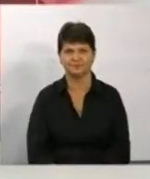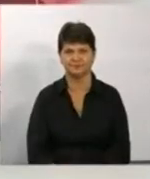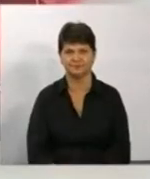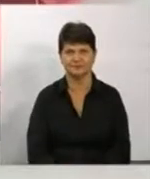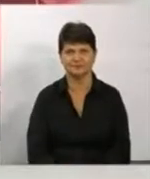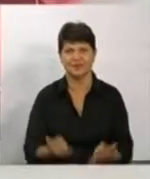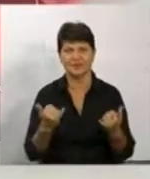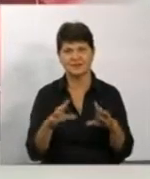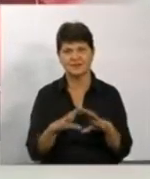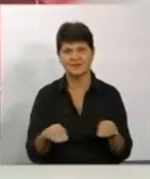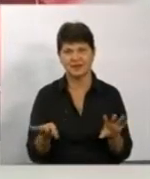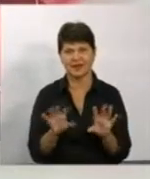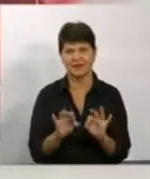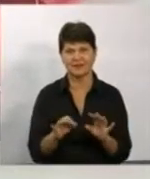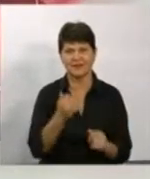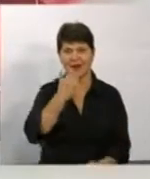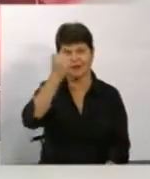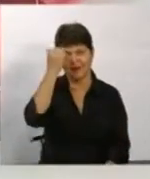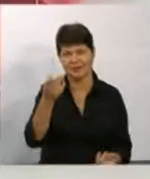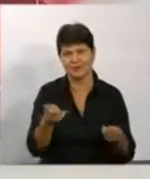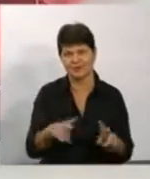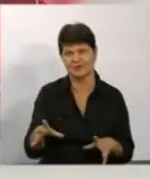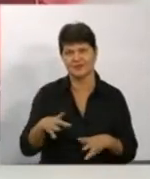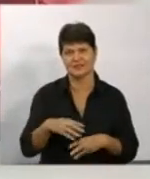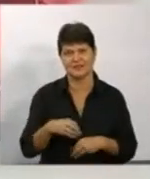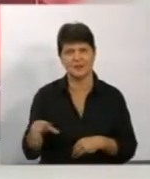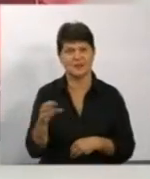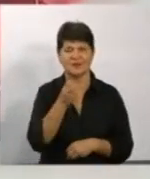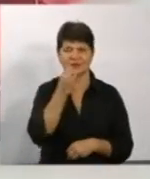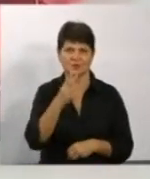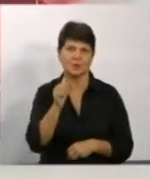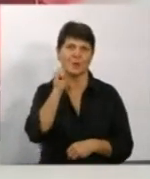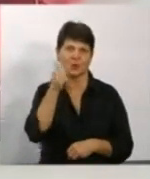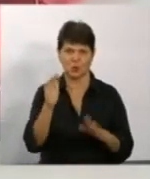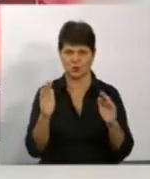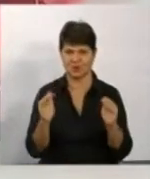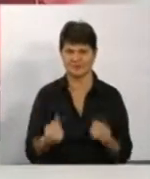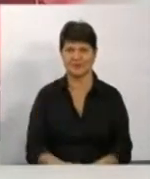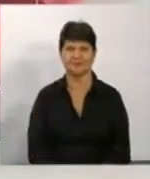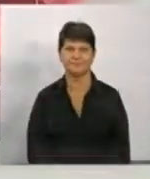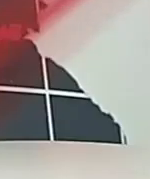Наразі це вся інформація. Дякую, що залишаєте з нами. На все добре і до зустрічі о 20.30.